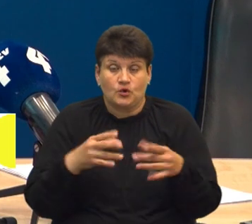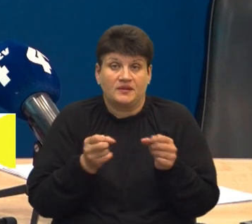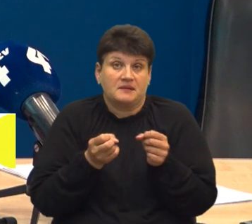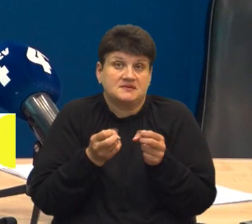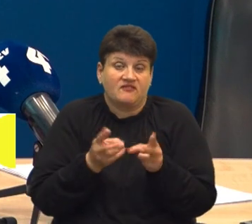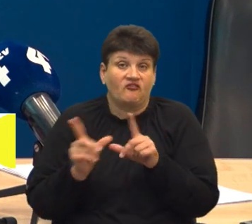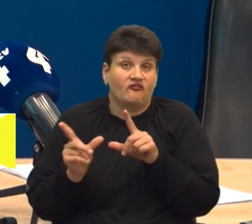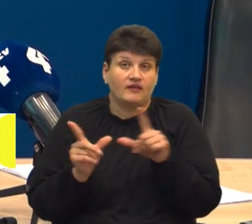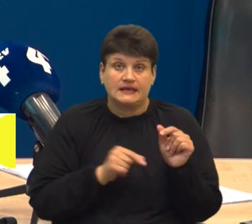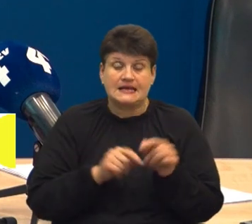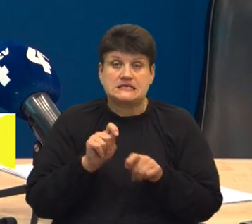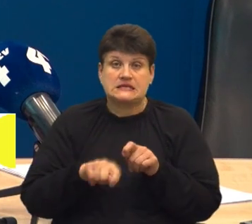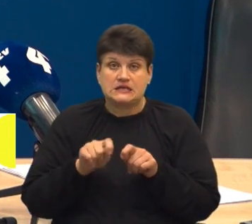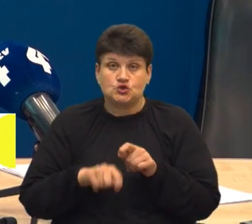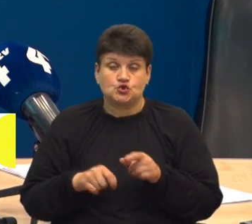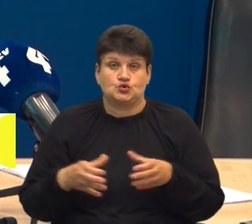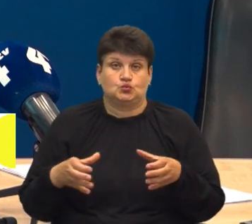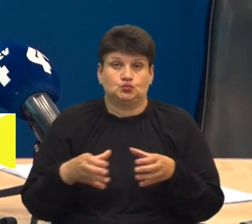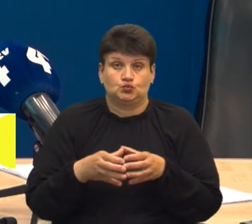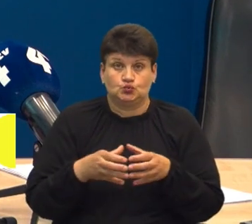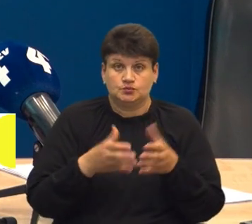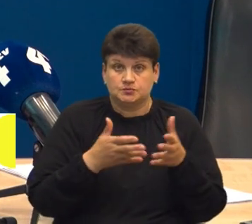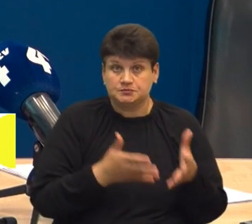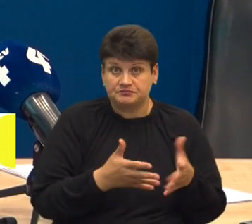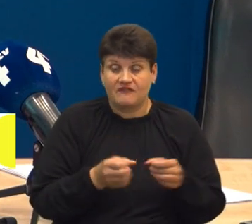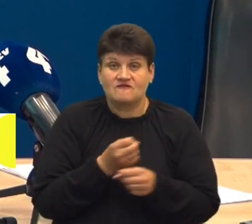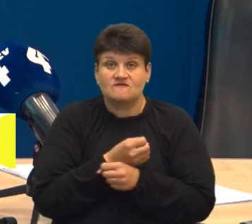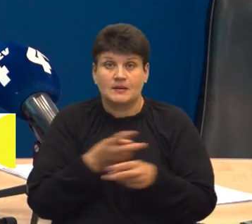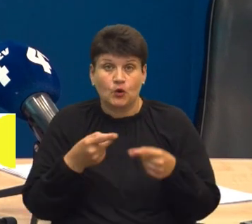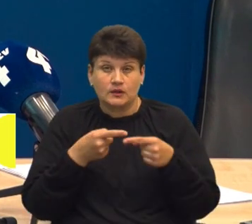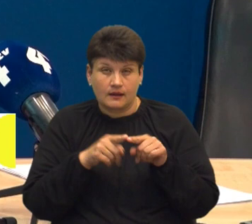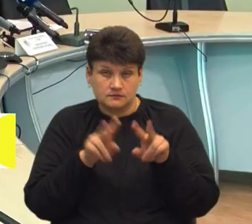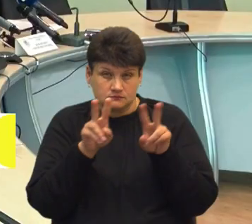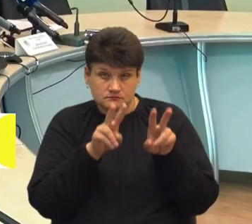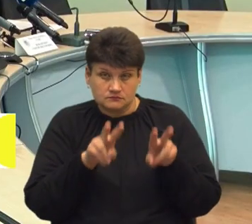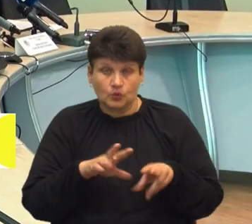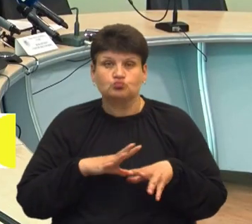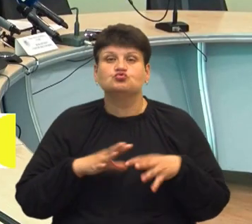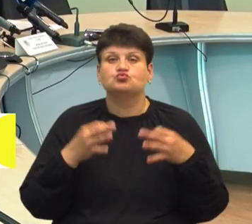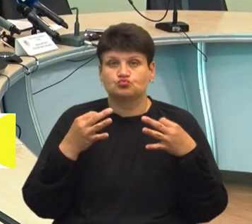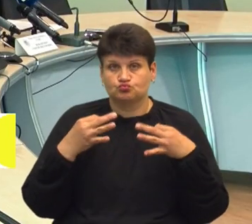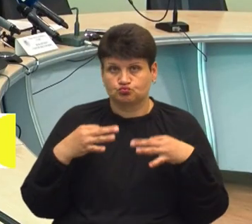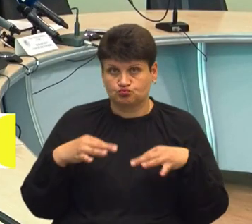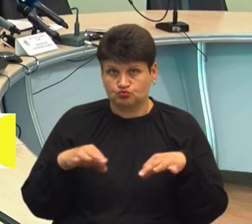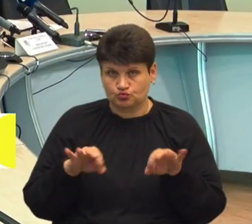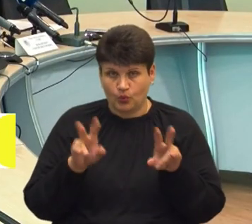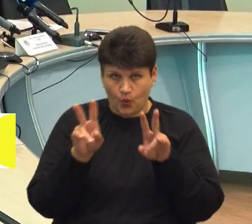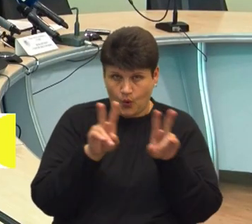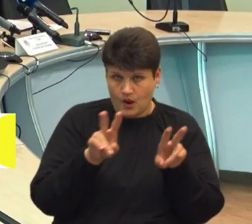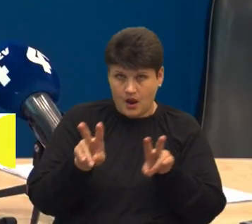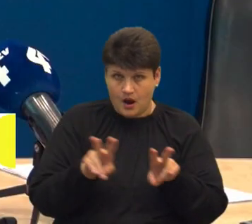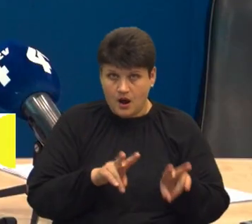оперативна група і вибухотехніки. Вибухотехніки, як спеціалісти, були допущені, оглянули,